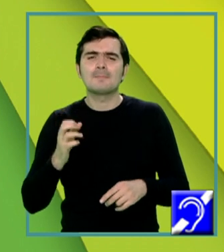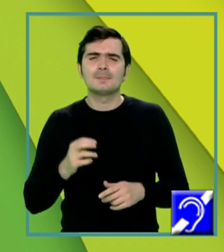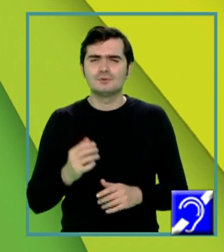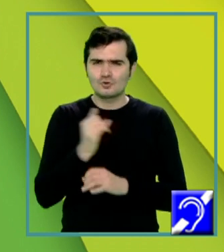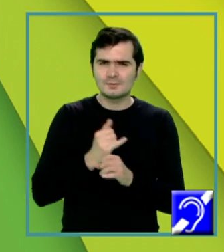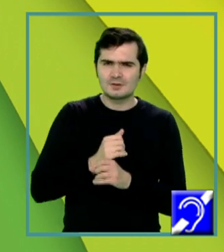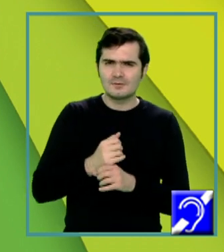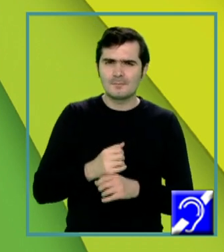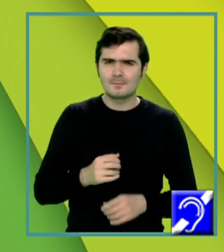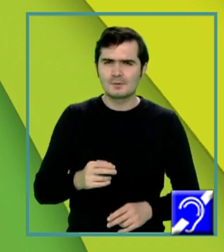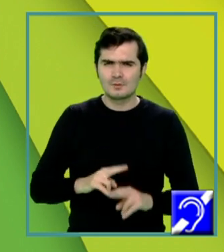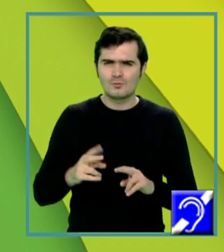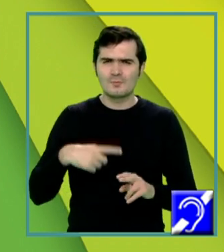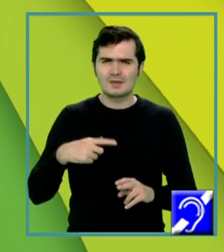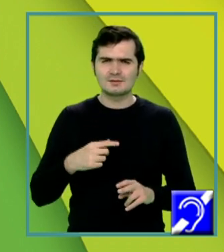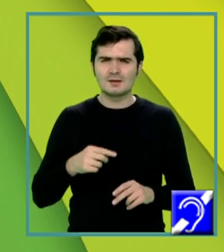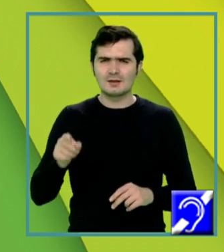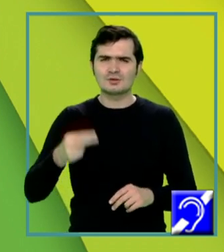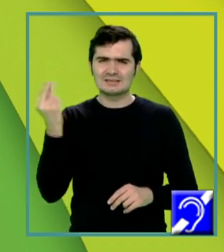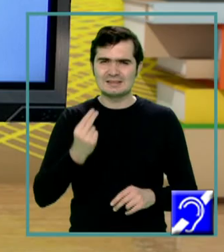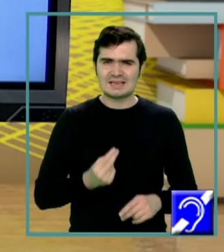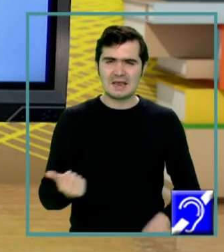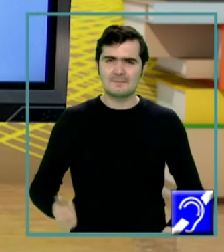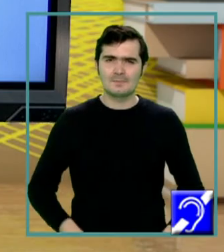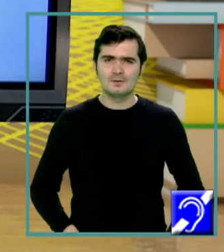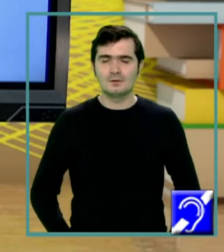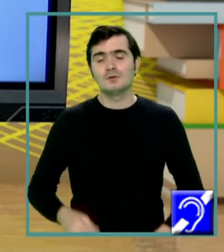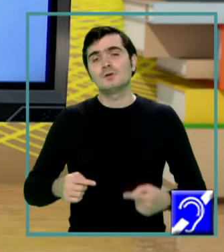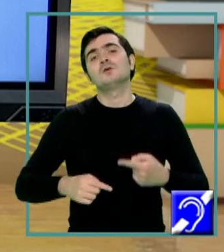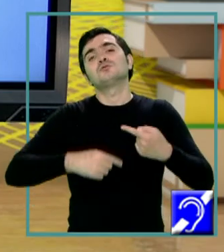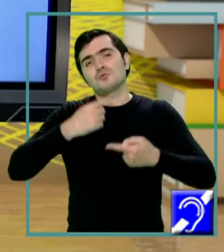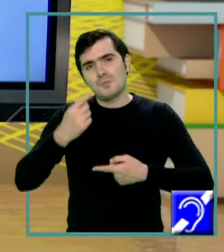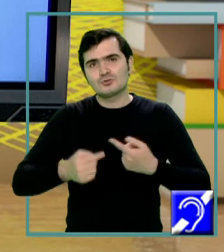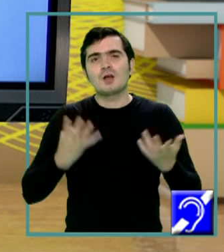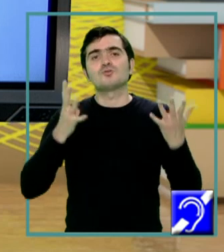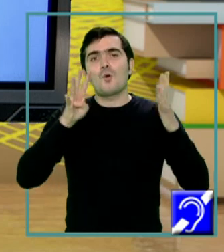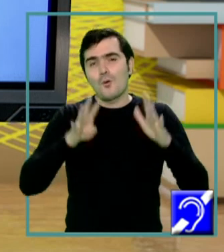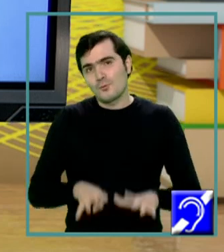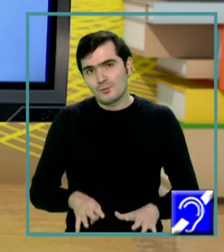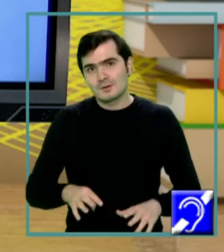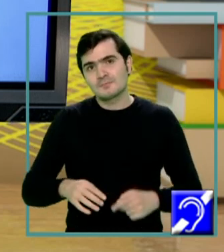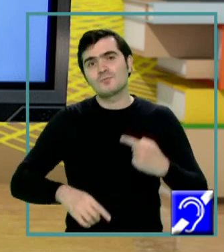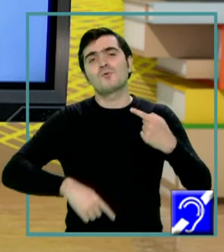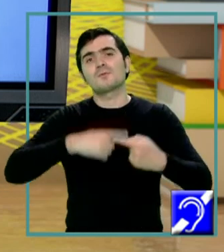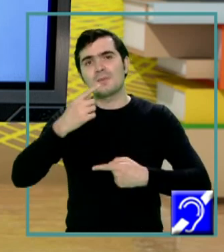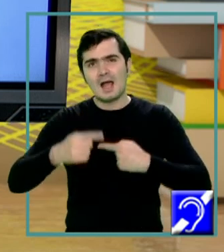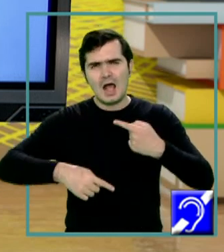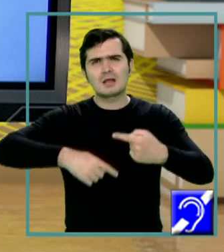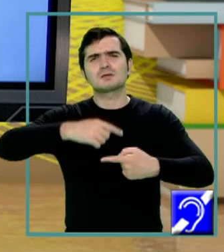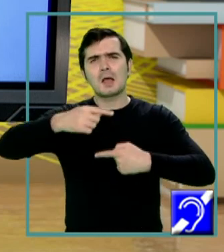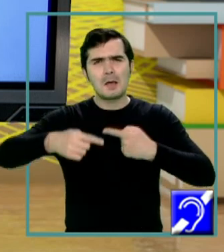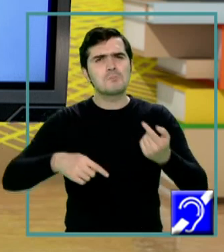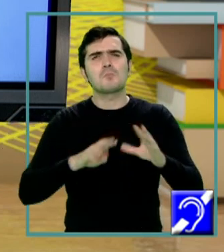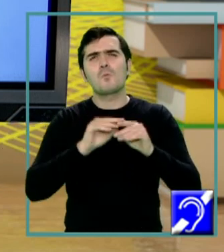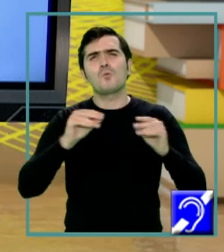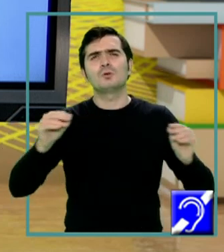reprezentată în detaliu în această imagine. Urmează nouă luni de modificări